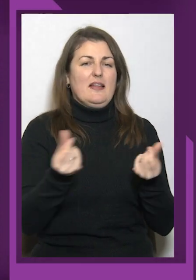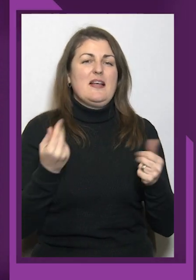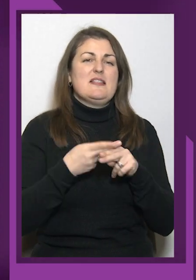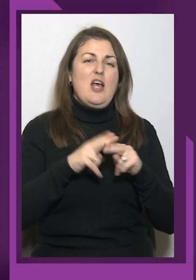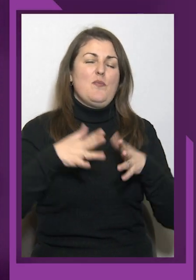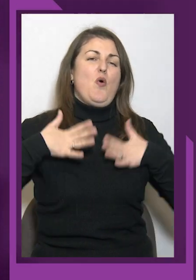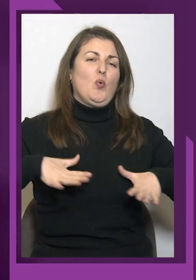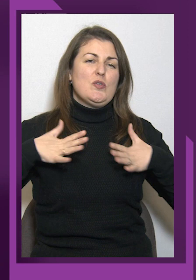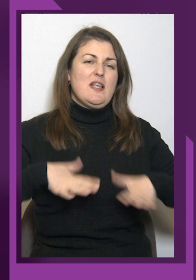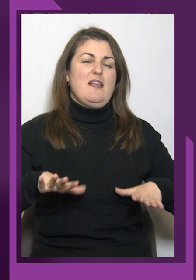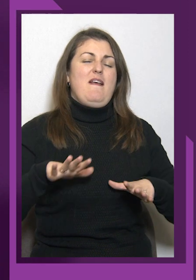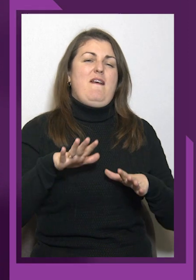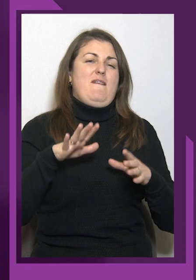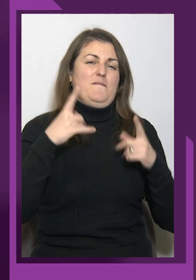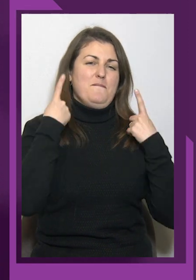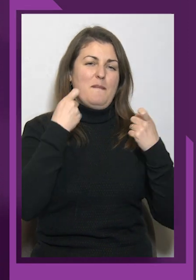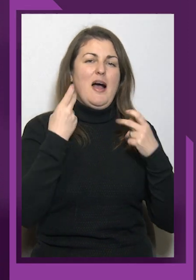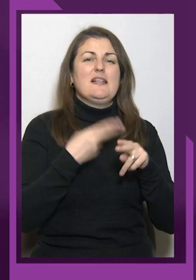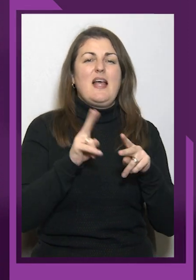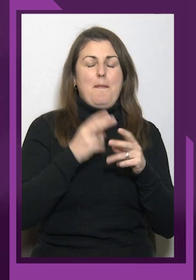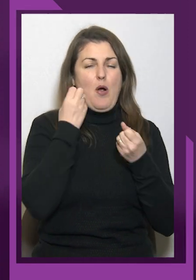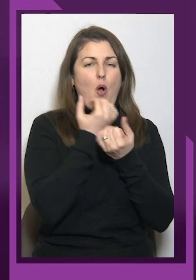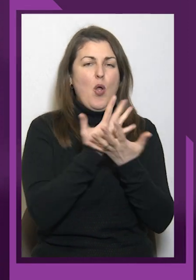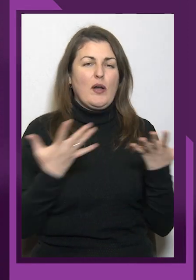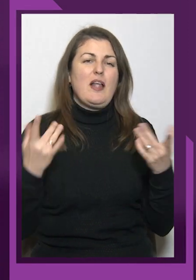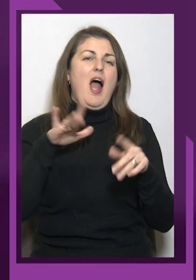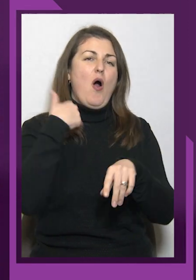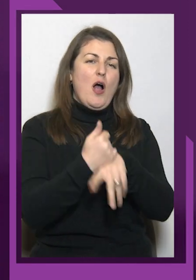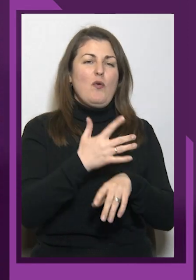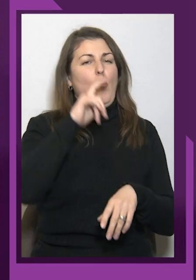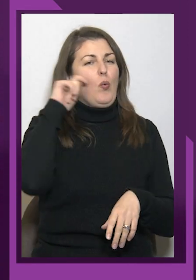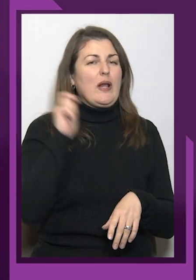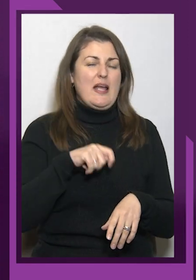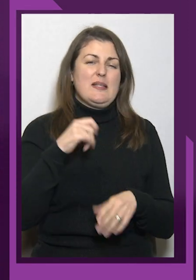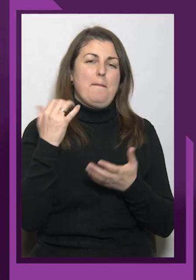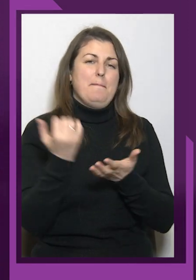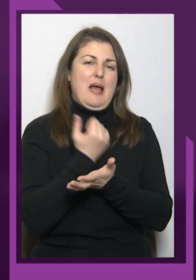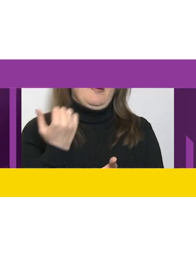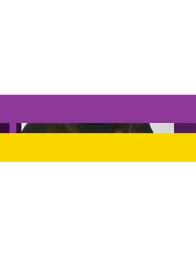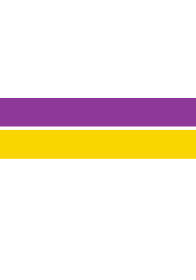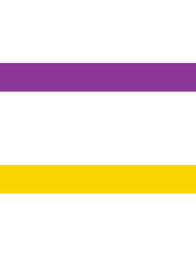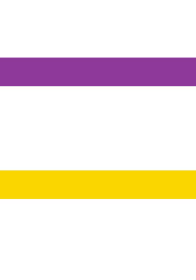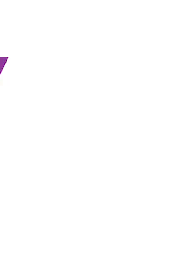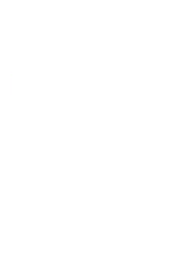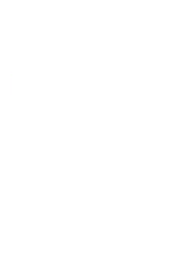грузинським вайбом, цим колоритом і, головне, українськими перемогами. Дивимось!